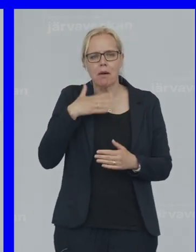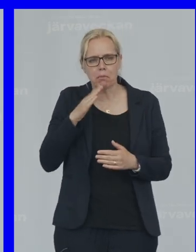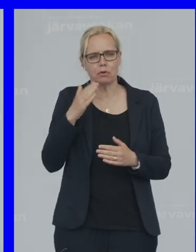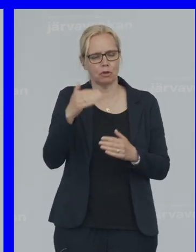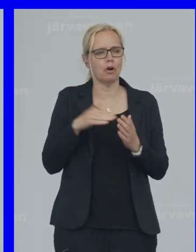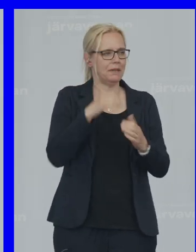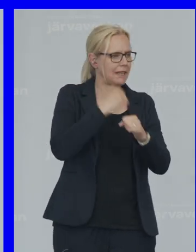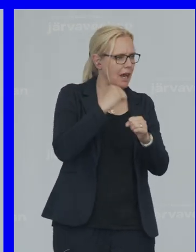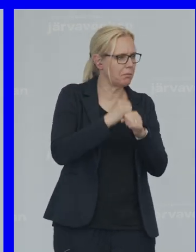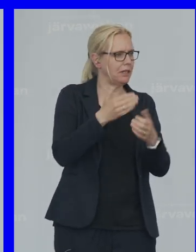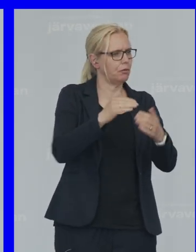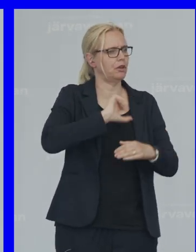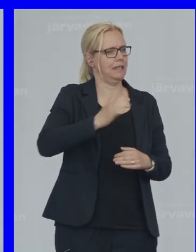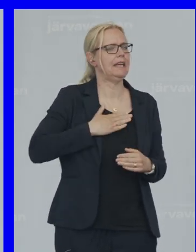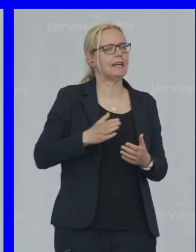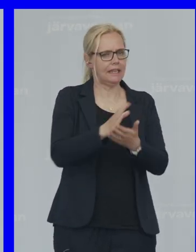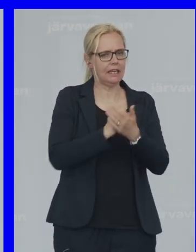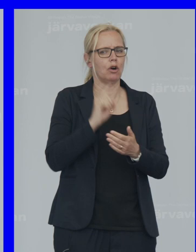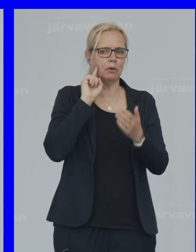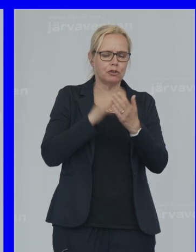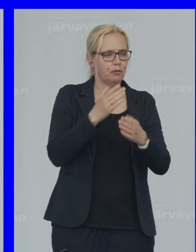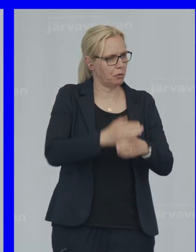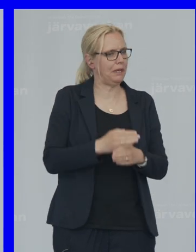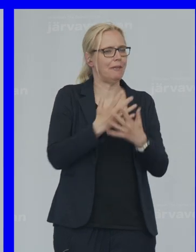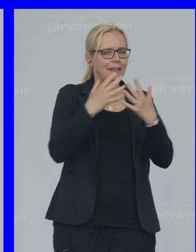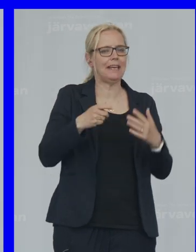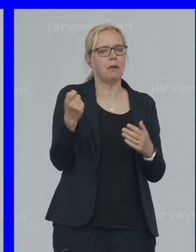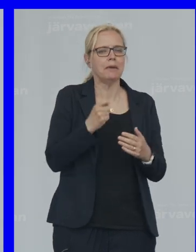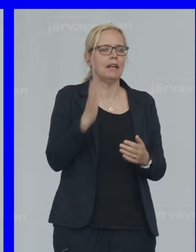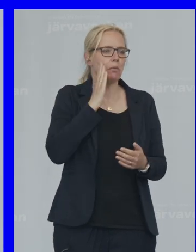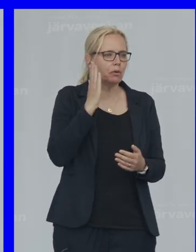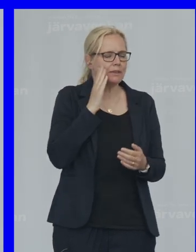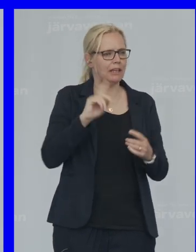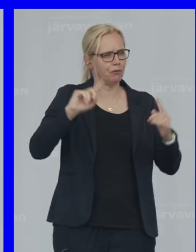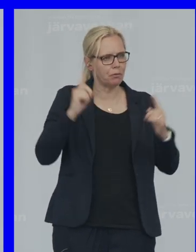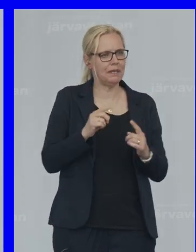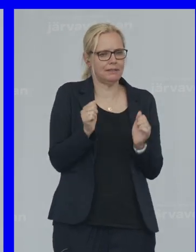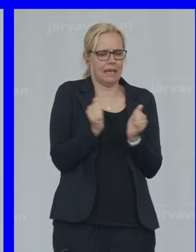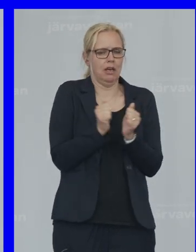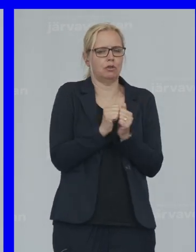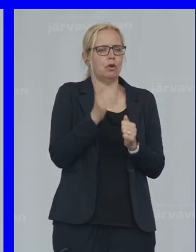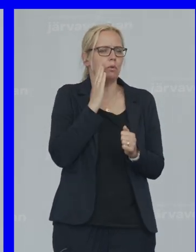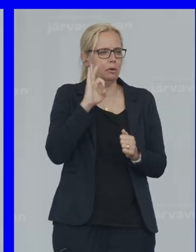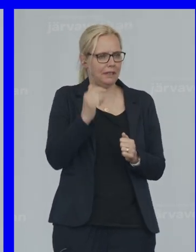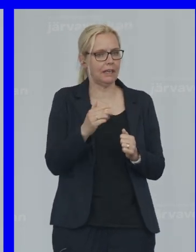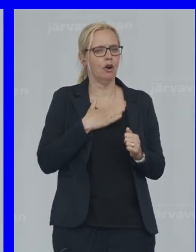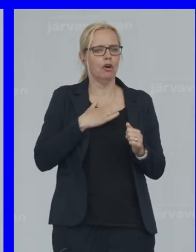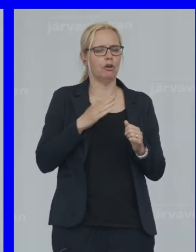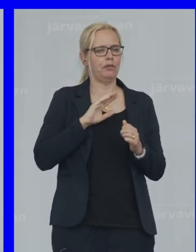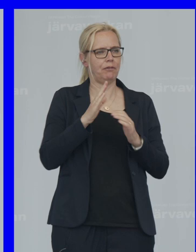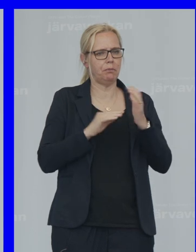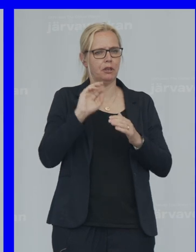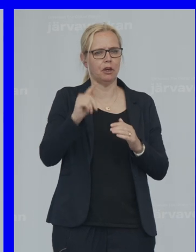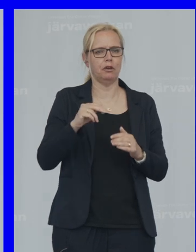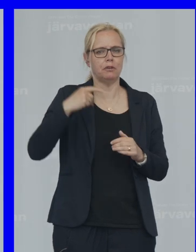arbete Och få en egen inkomst På att bygga Fler billiga bostäder För att minska Trångboddheten Och vi vill bygga ut Rinkeby-modellen Så att